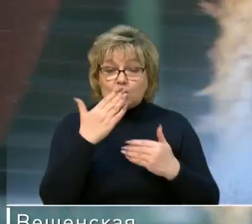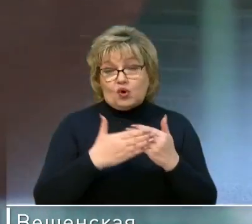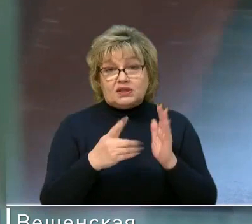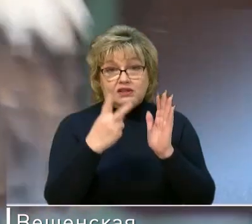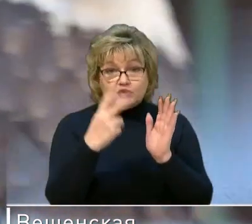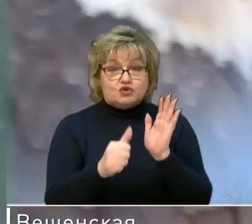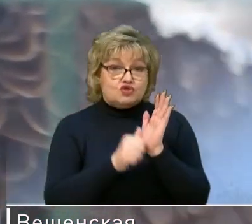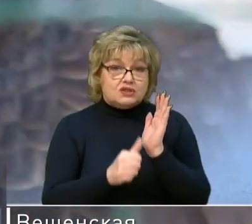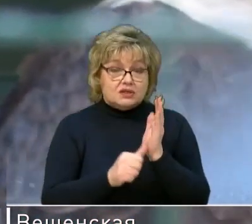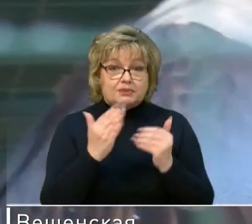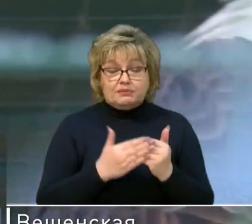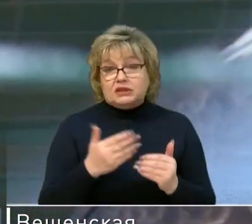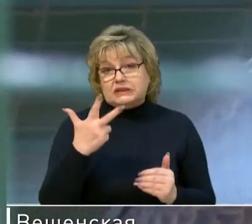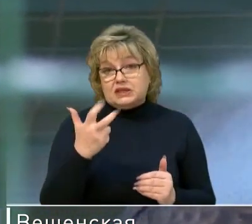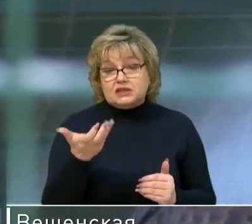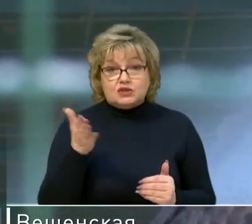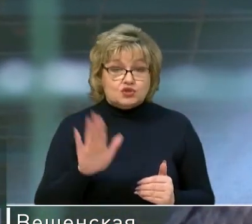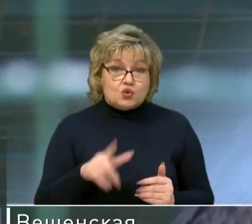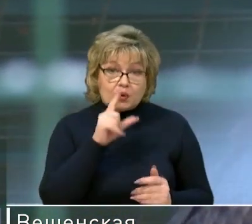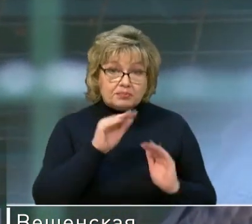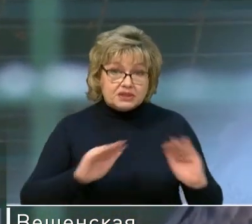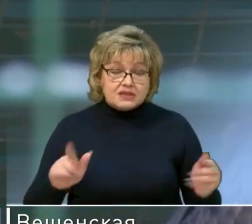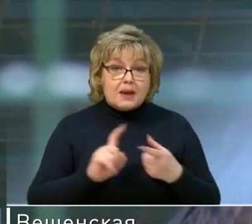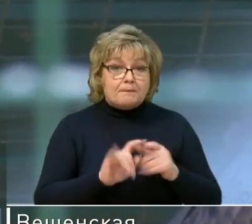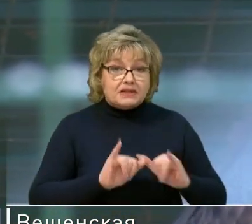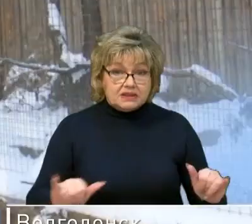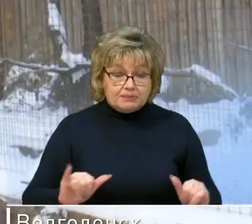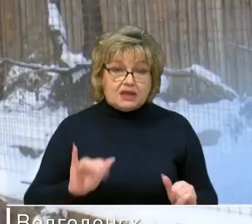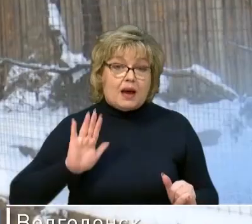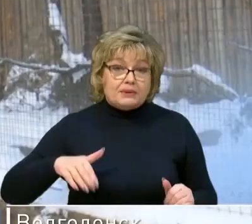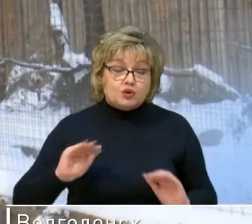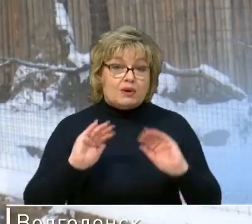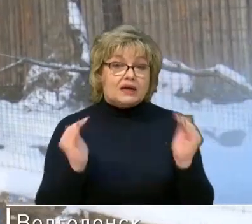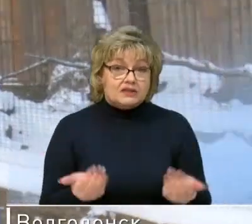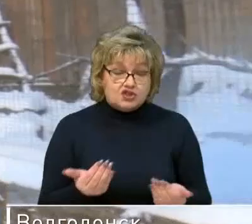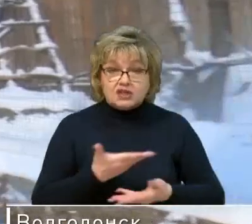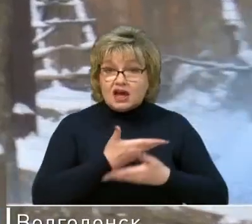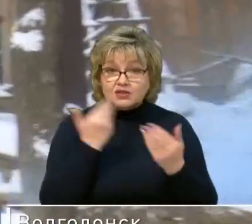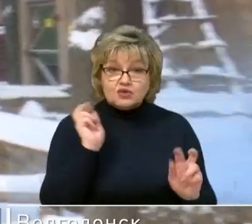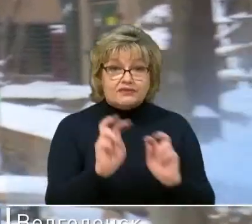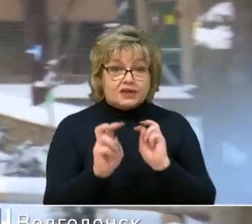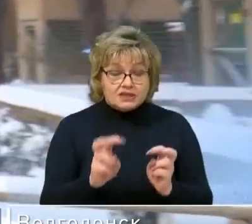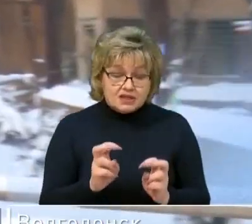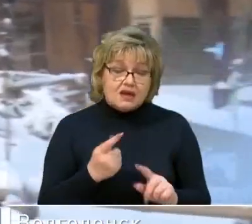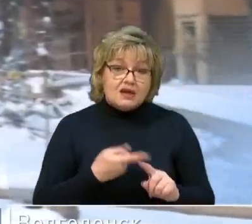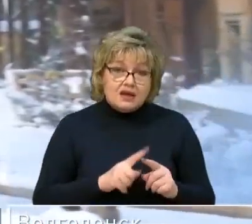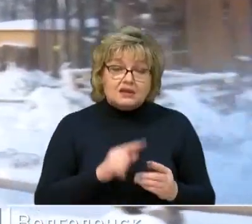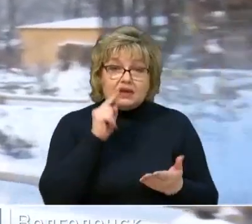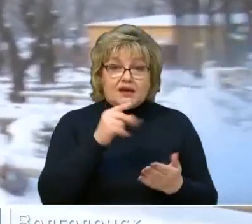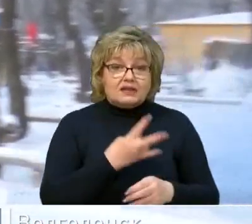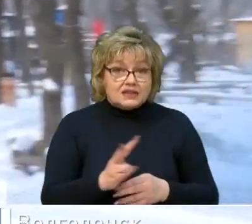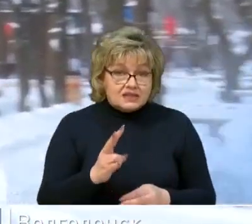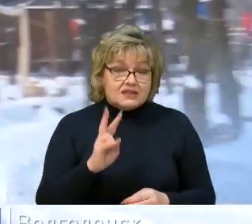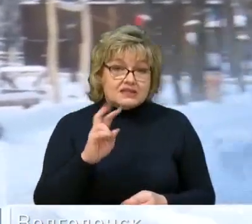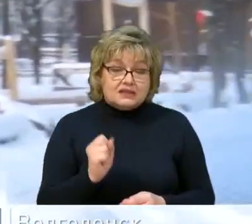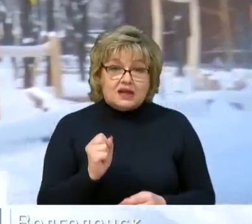а это почти 3000 особей. Пандемия, последовавшие за ней ограничения, отсутствие гостей – все это отразилось на доходах зоопарка.